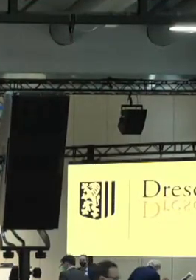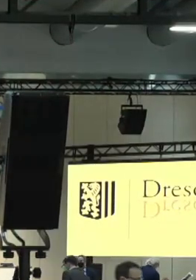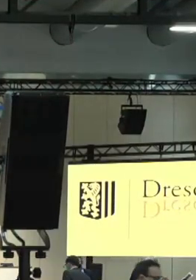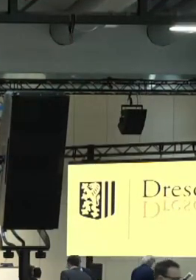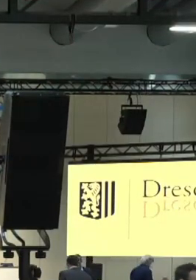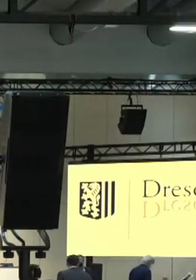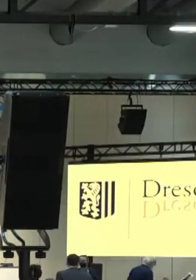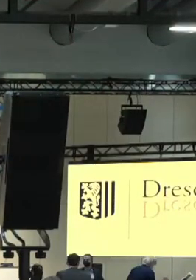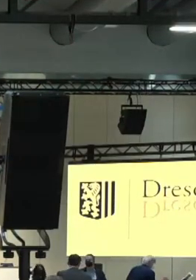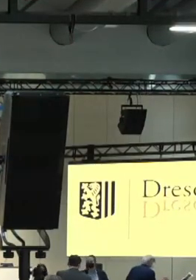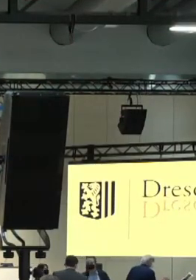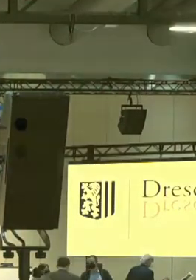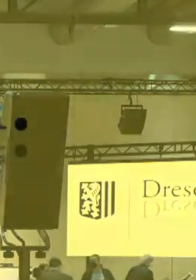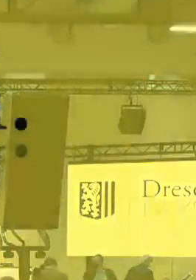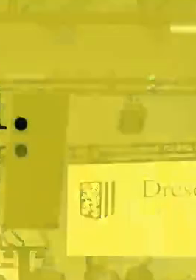Und das ist das?